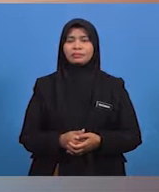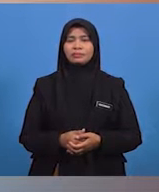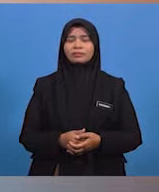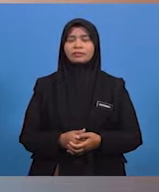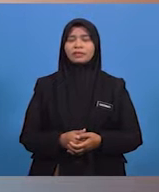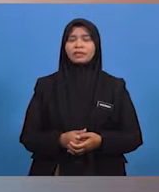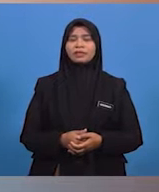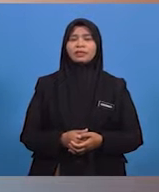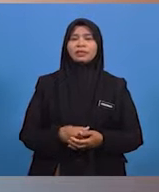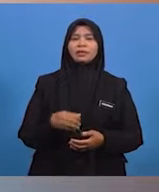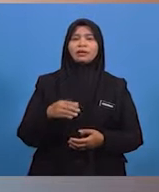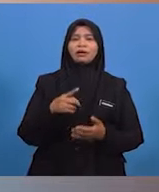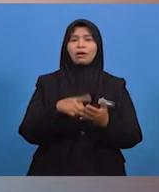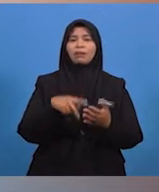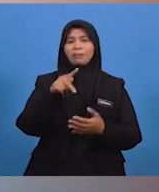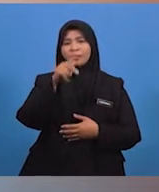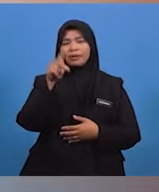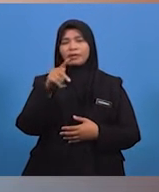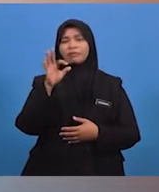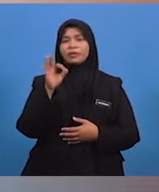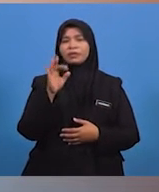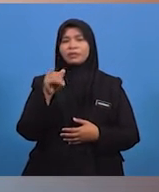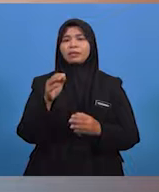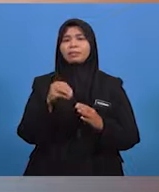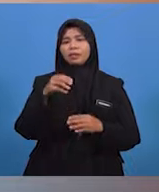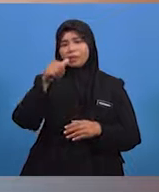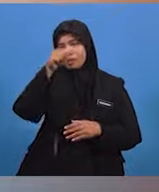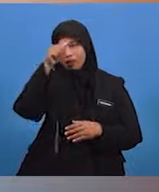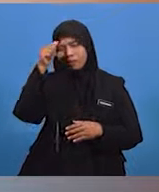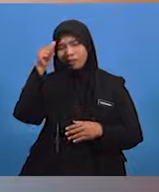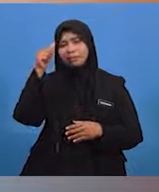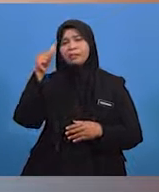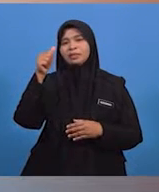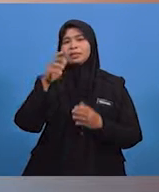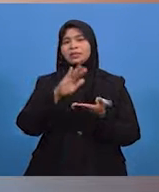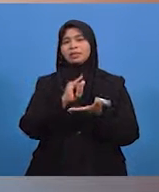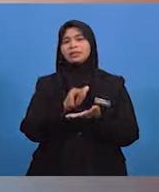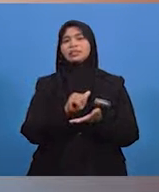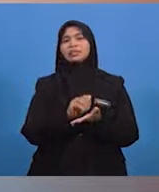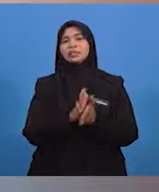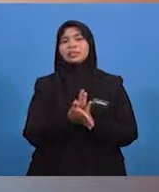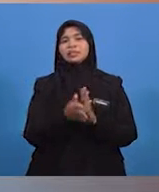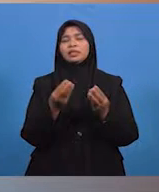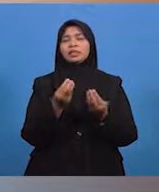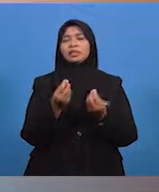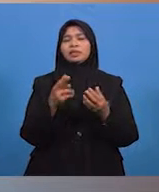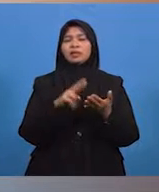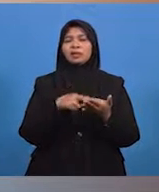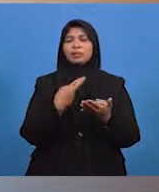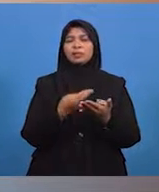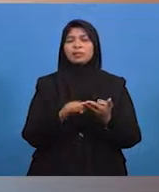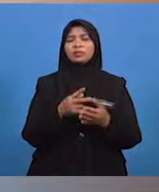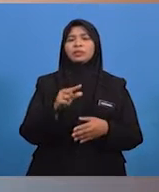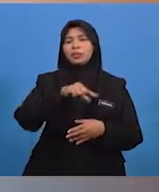Ok, apakah faktor yang telah mengakibatkan kejadian tanah runtuh di sekitar Gunung Kinabalu,